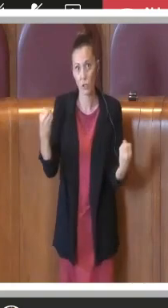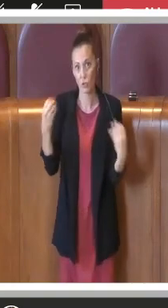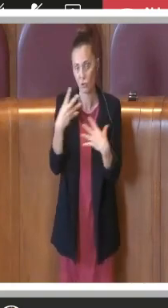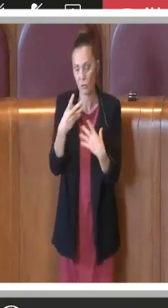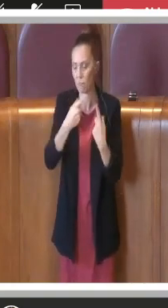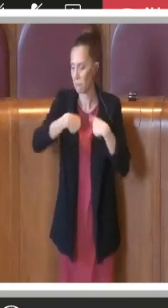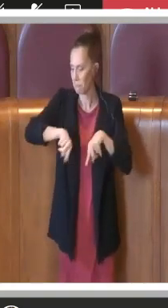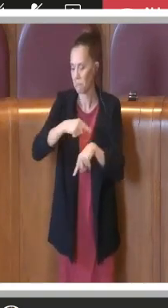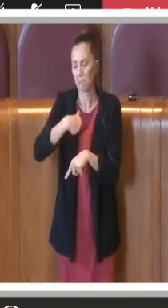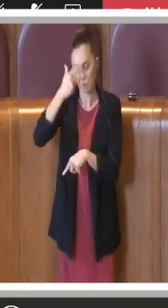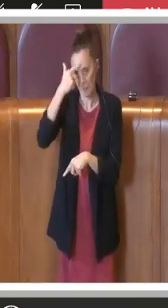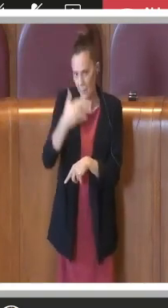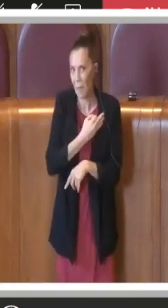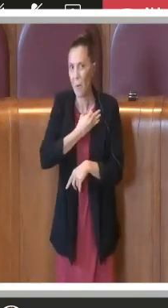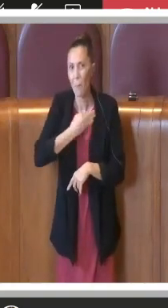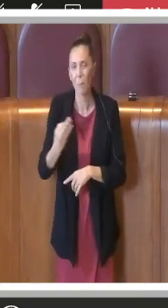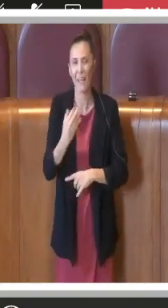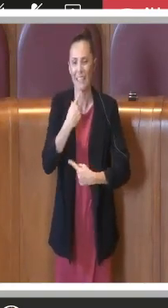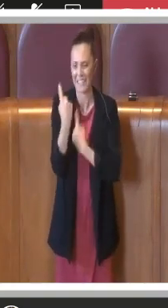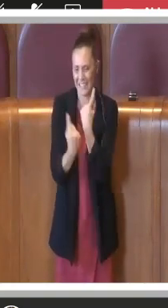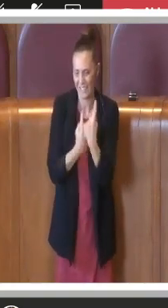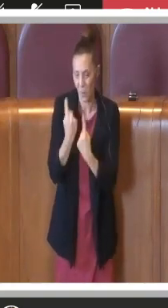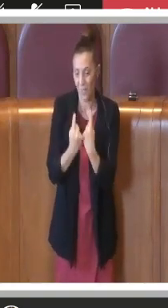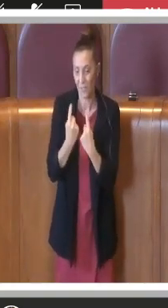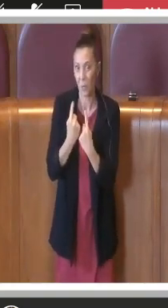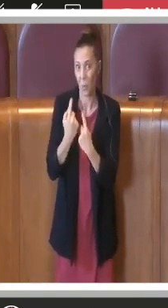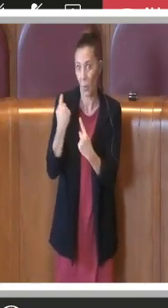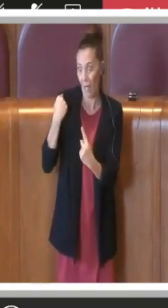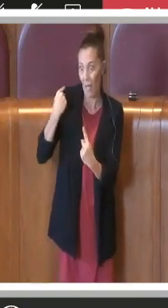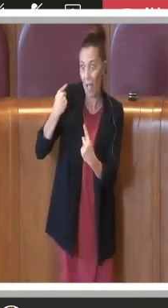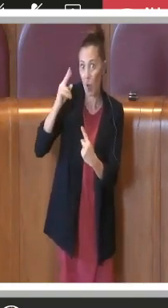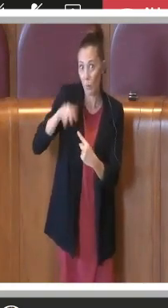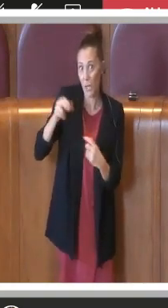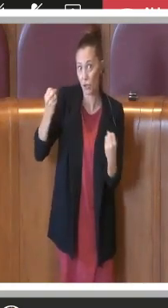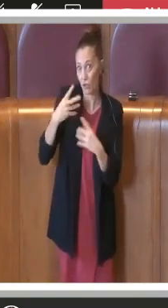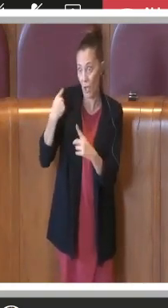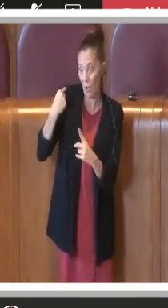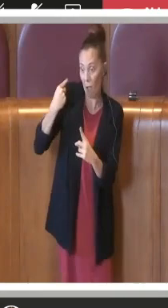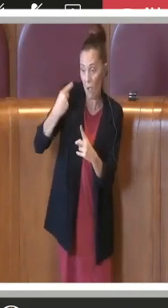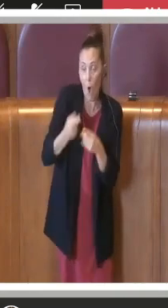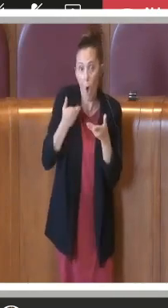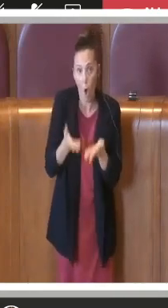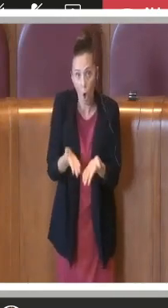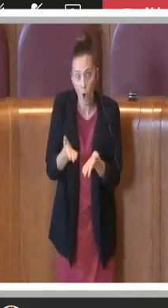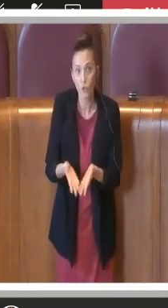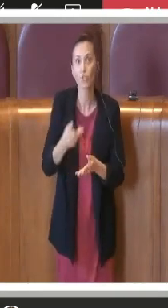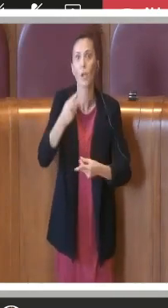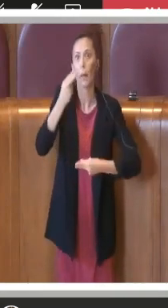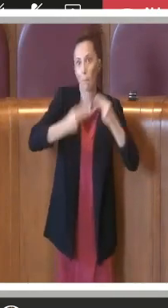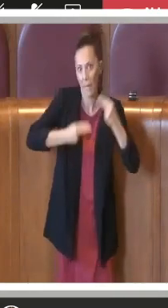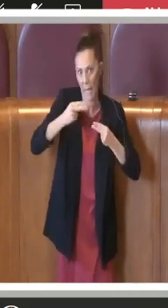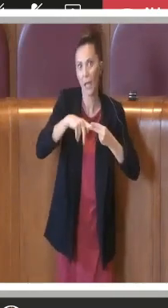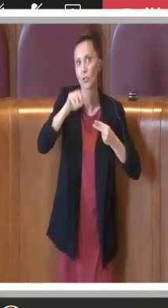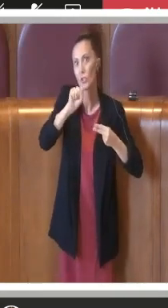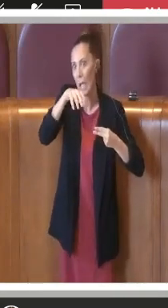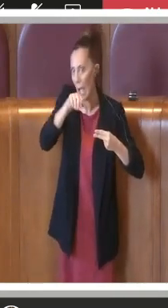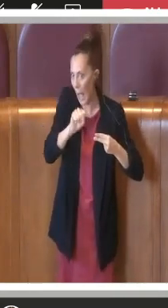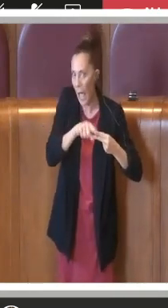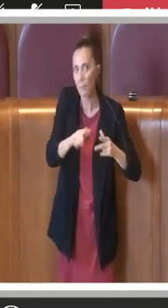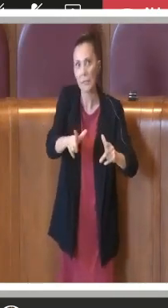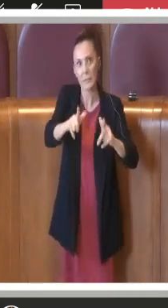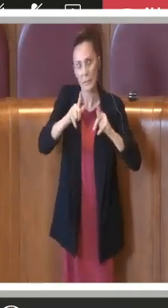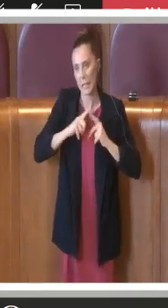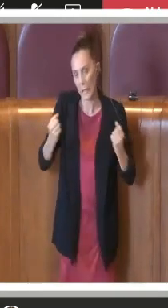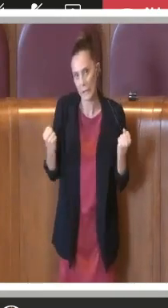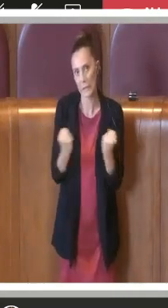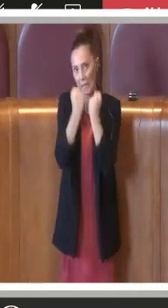sappiamo tutto quello che è successo anche in questo periodo, ci sono i problemi di bilancio di ama che hanno sicuramente rallentato tutta